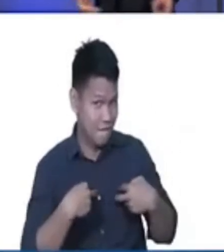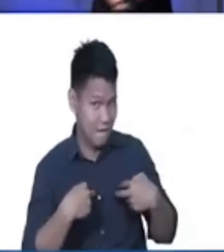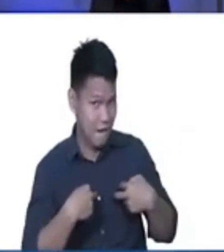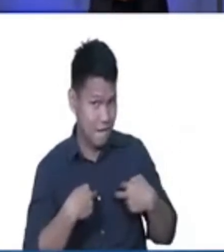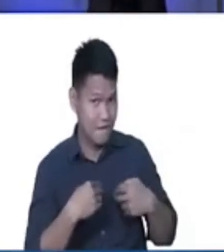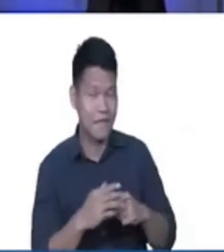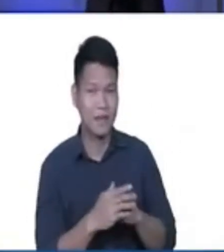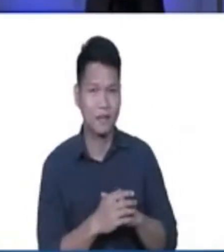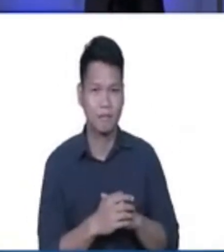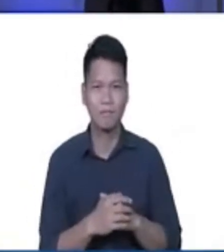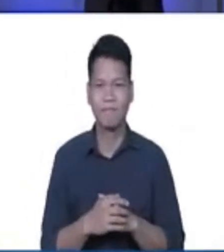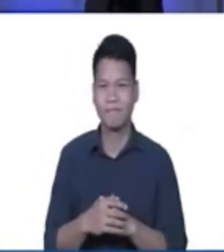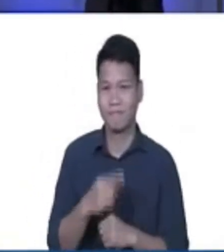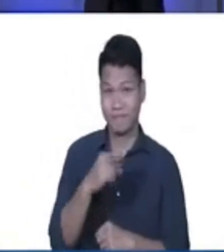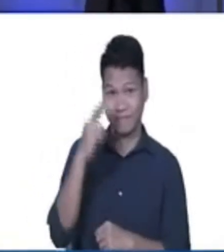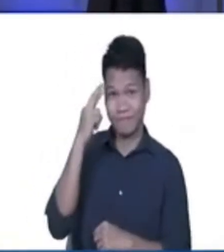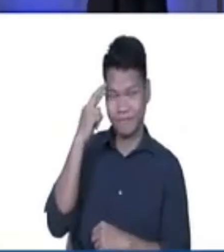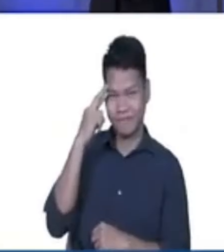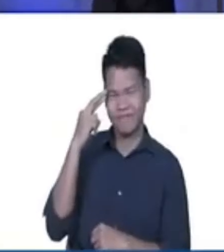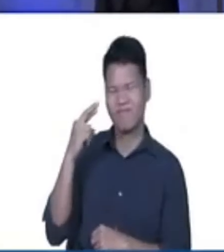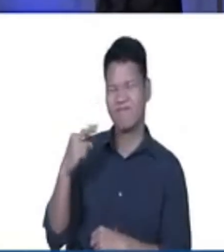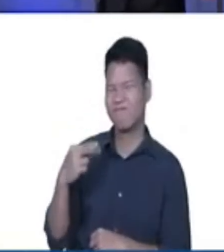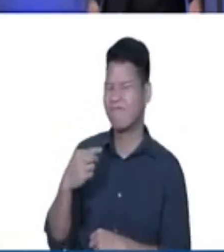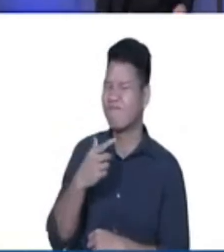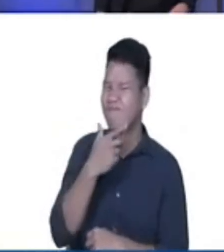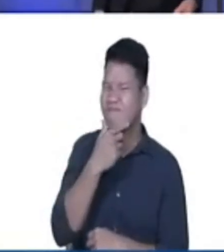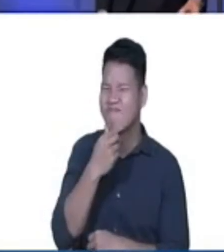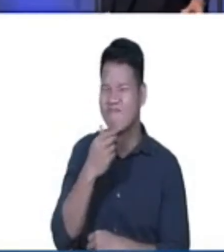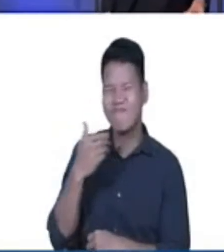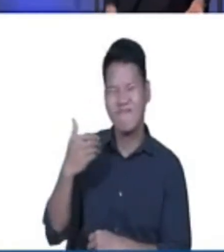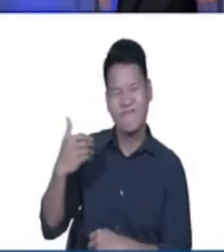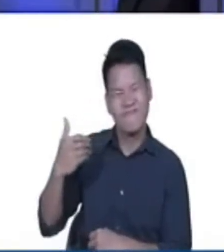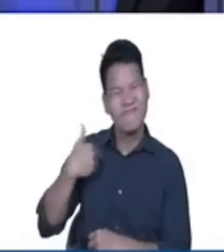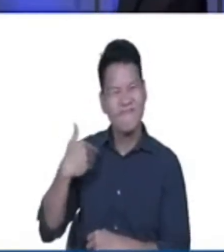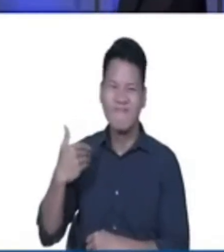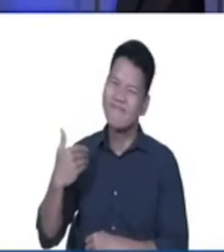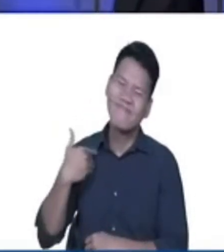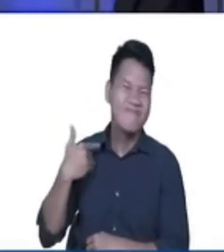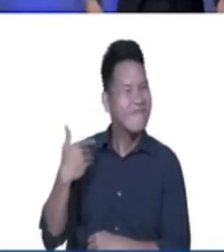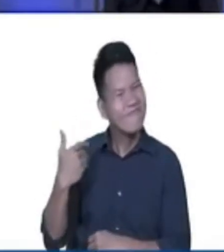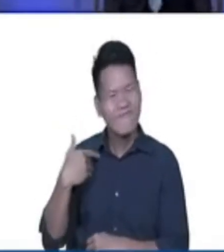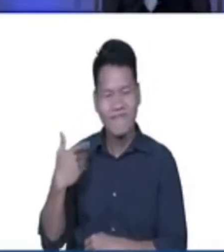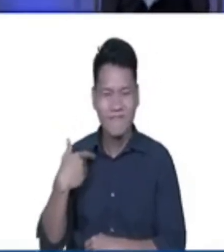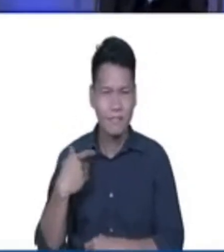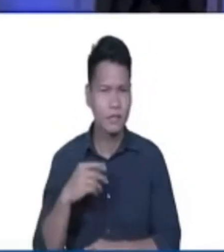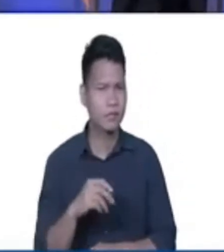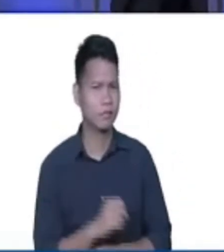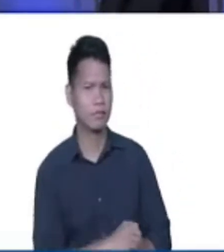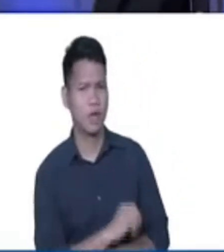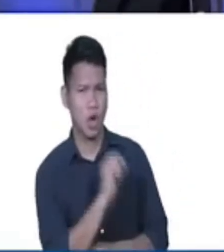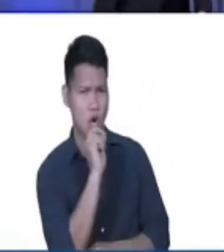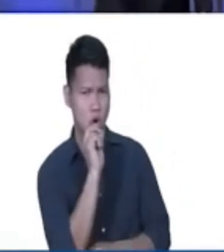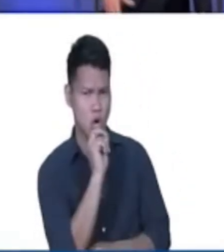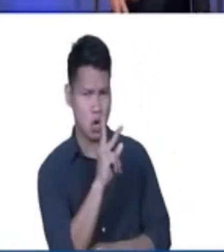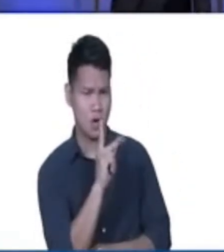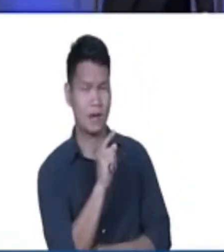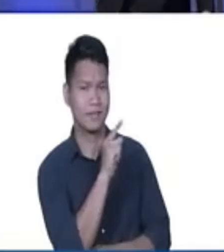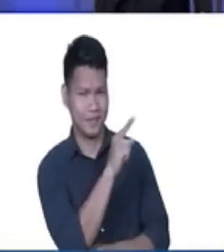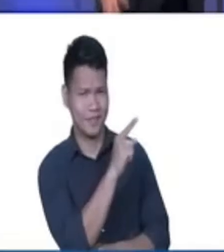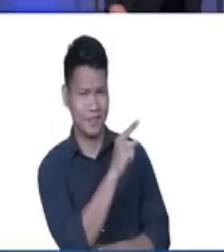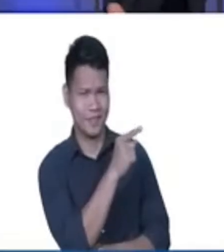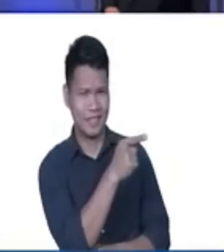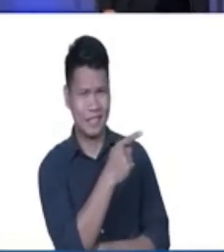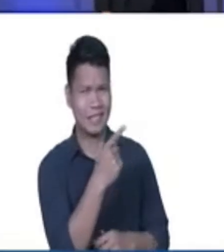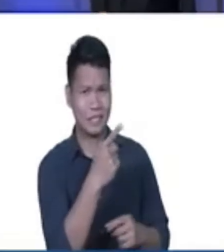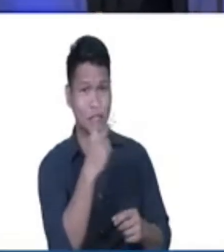Sabi ni Ronald Reagan, Hanggang ngayon po, wala pa akong decision. Sabi po ng sapatero, okay. Balikan mo bukas, two